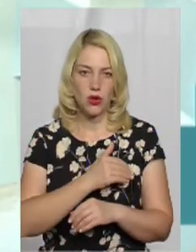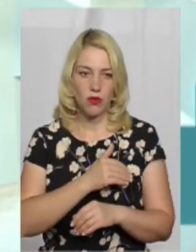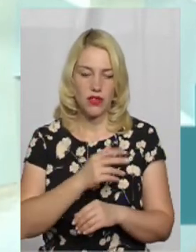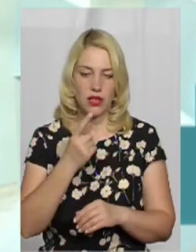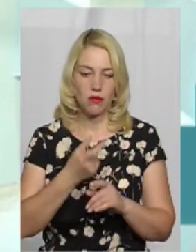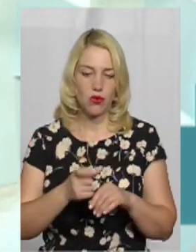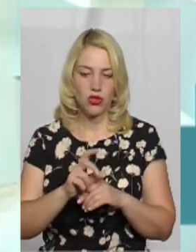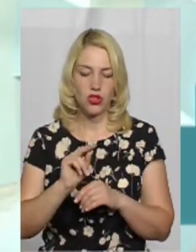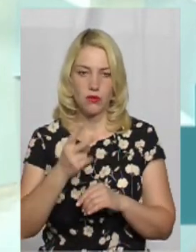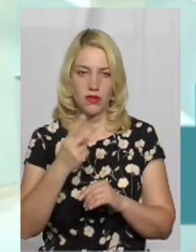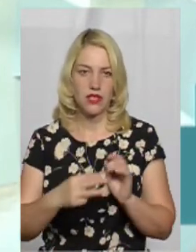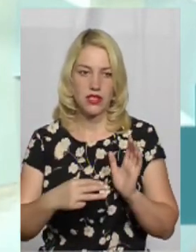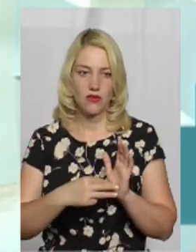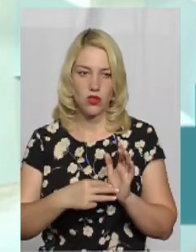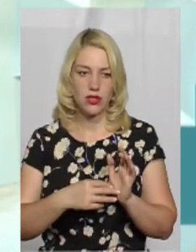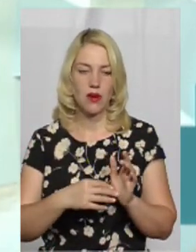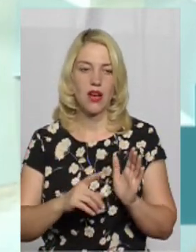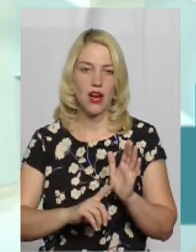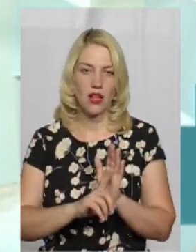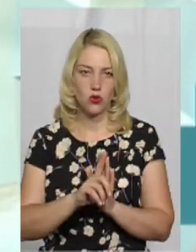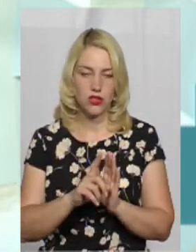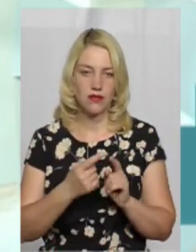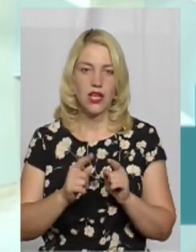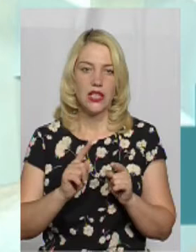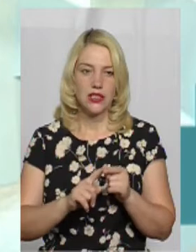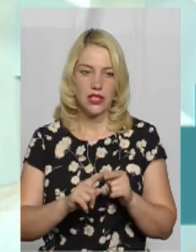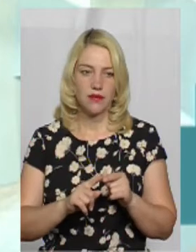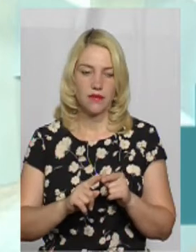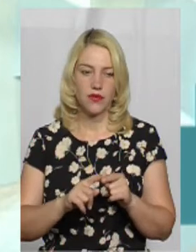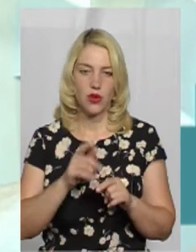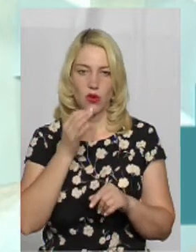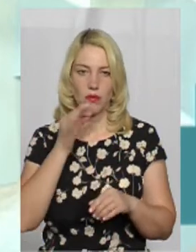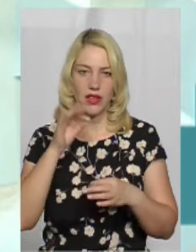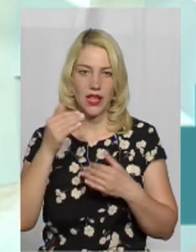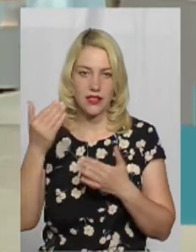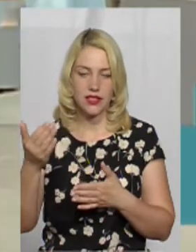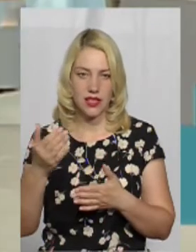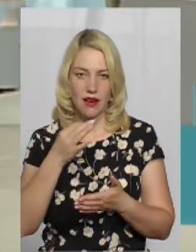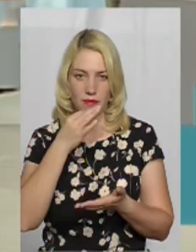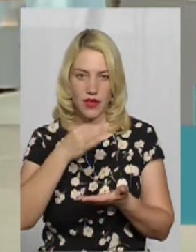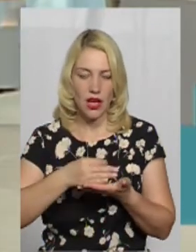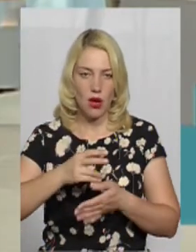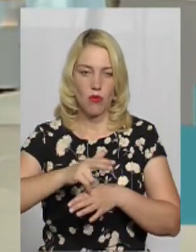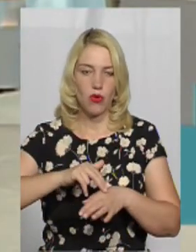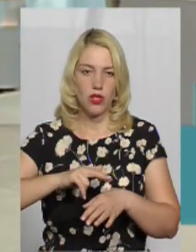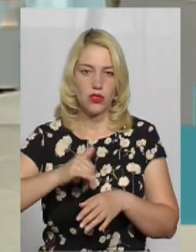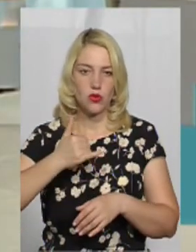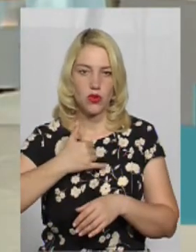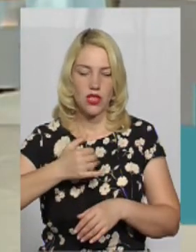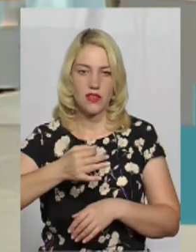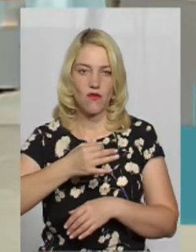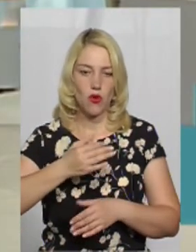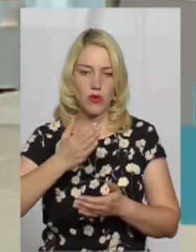градусів, більше відноситься до сфери компетенції управління патрульної поліції або національної поліції. В області існують